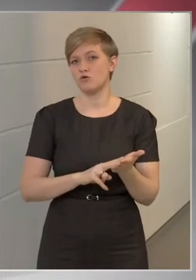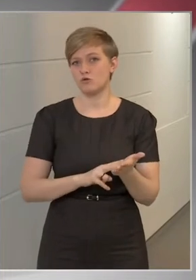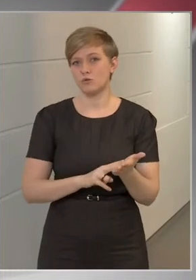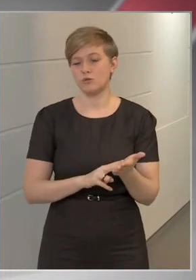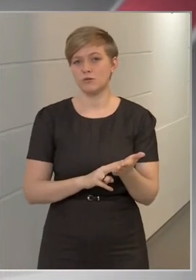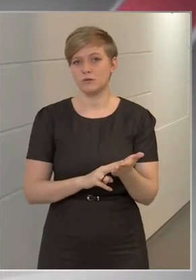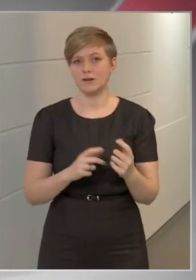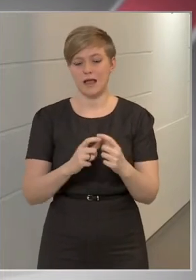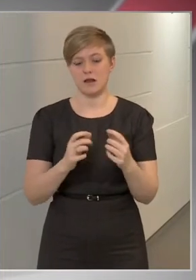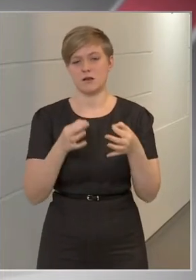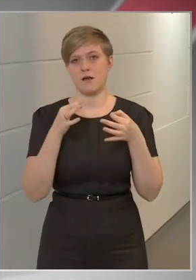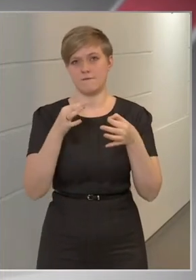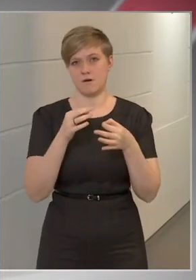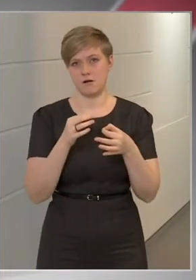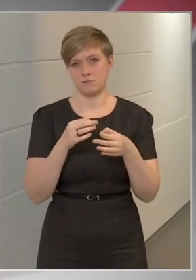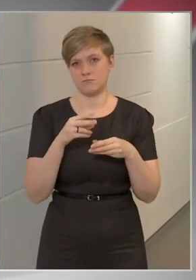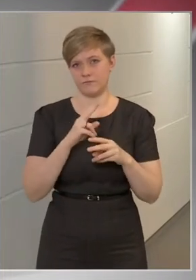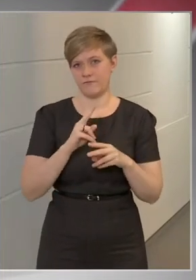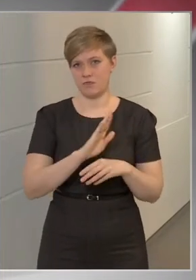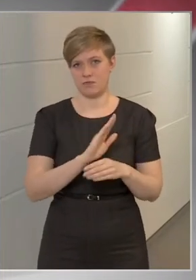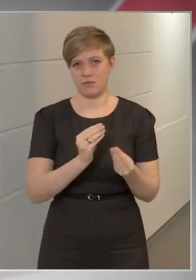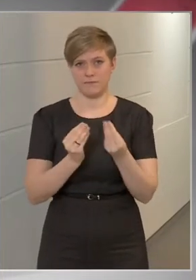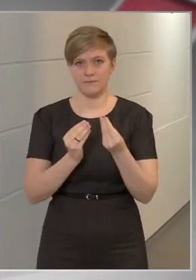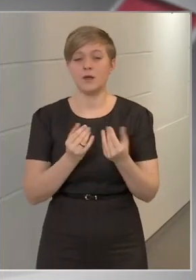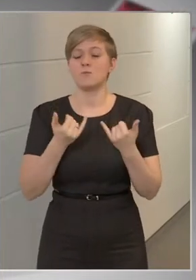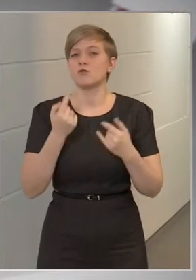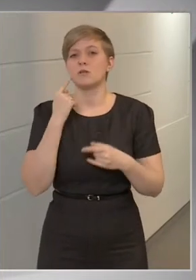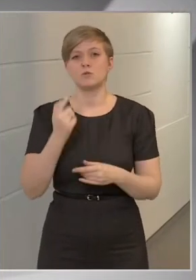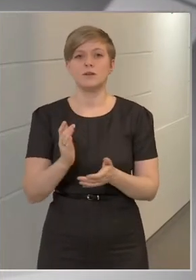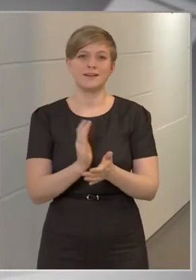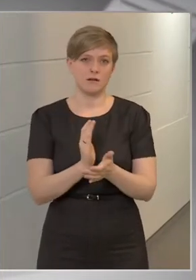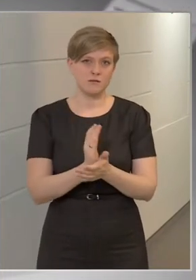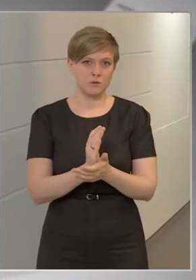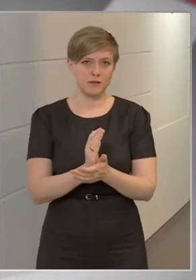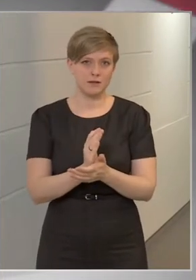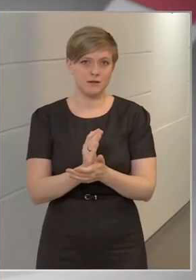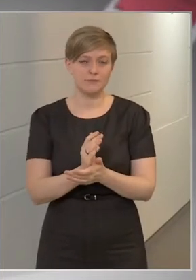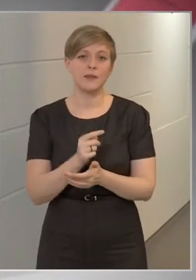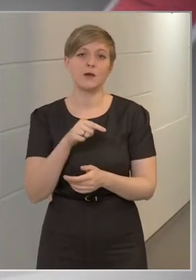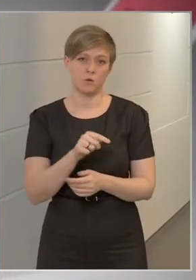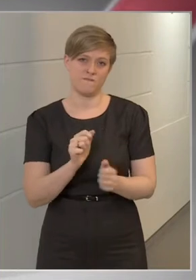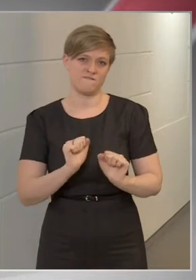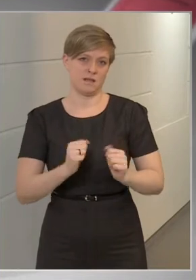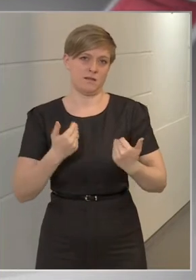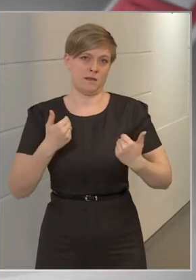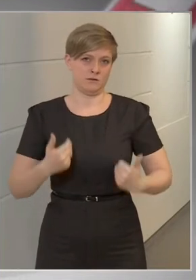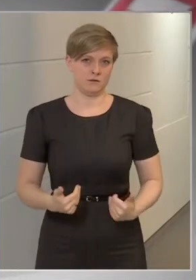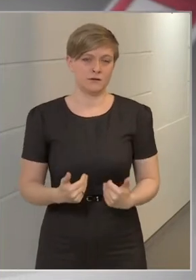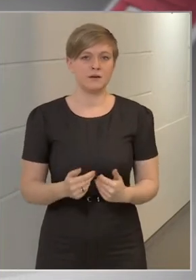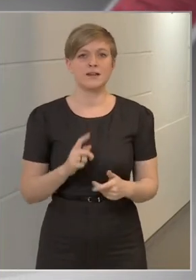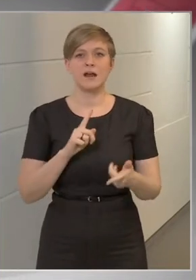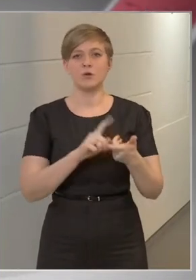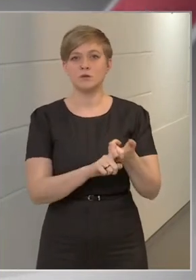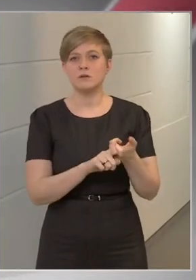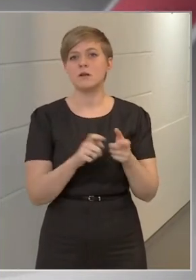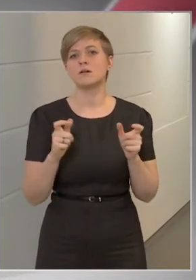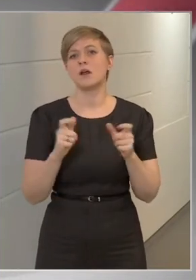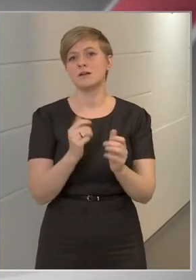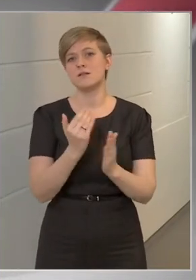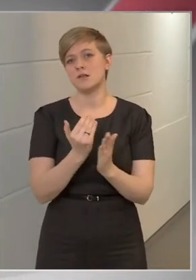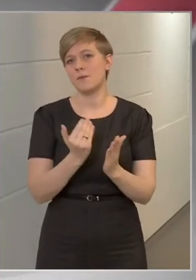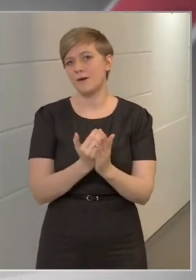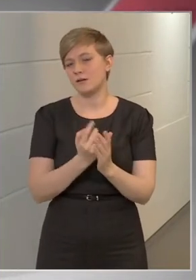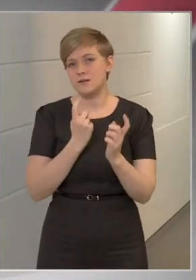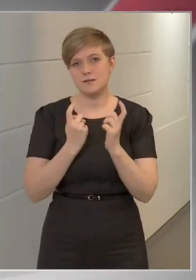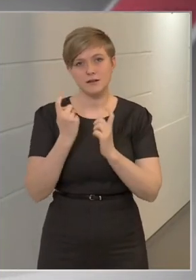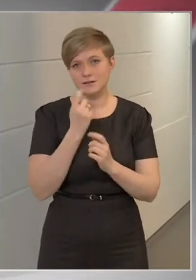aki a kártyában rendelkezik. Pillanatnyilag azt tudja igazolni, hogy ő védett, ezért rávonatkozóan a karantén szabályokat